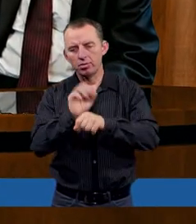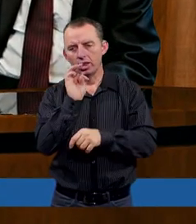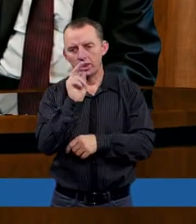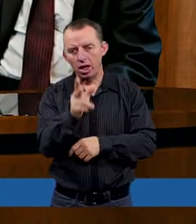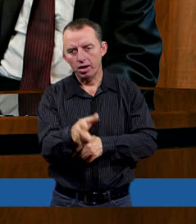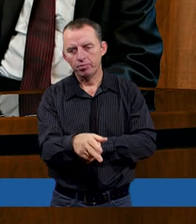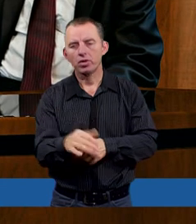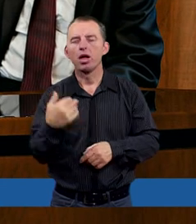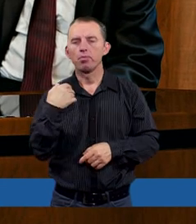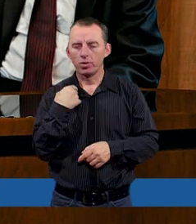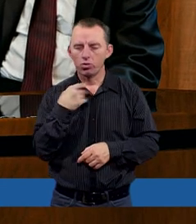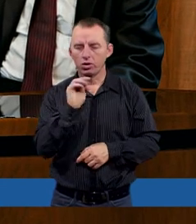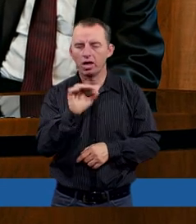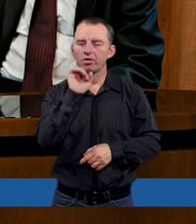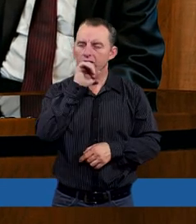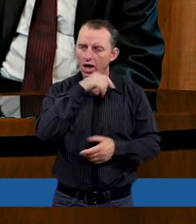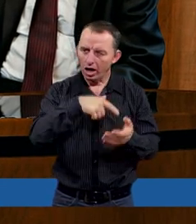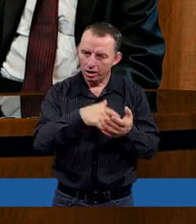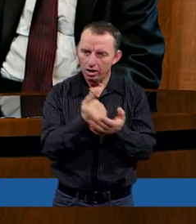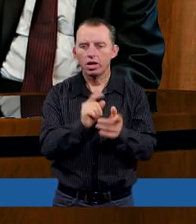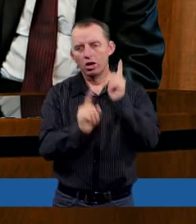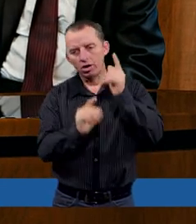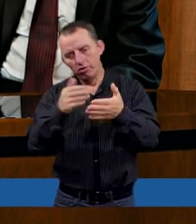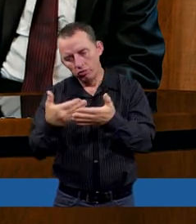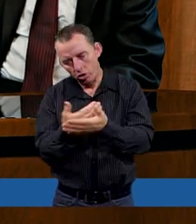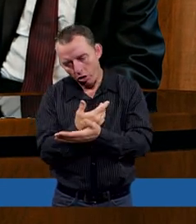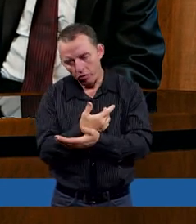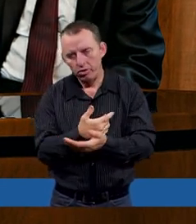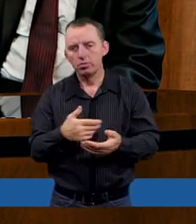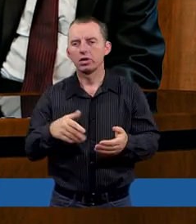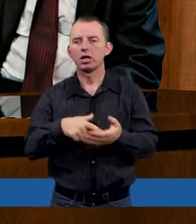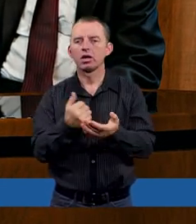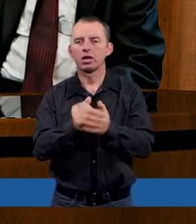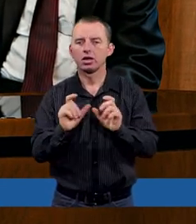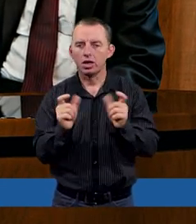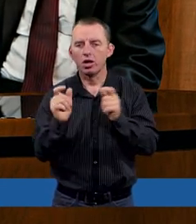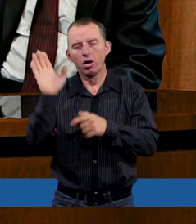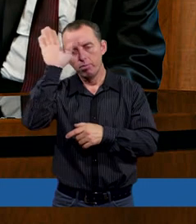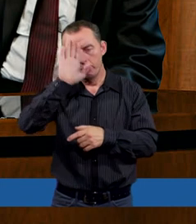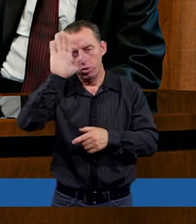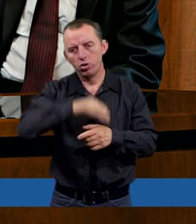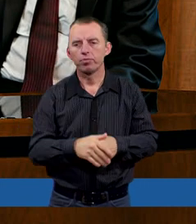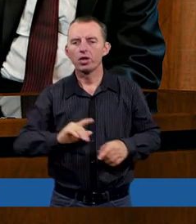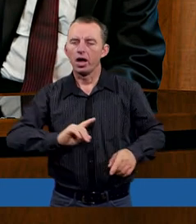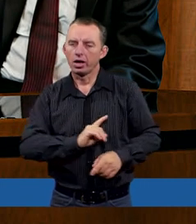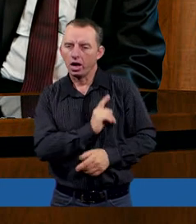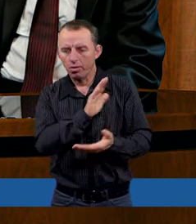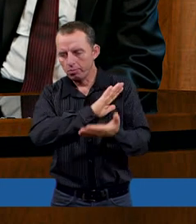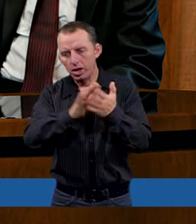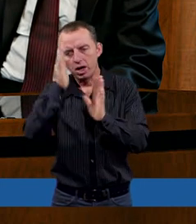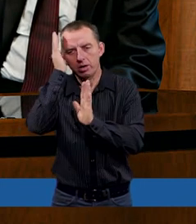i było tak w Starym Testamencie i czasem w Nowym się zdarzało, że Pan Bóg reagował